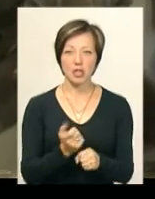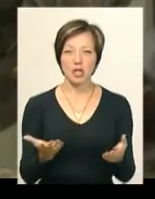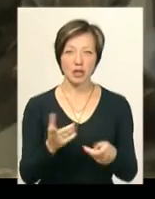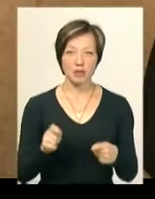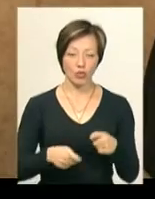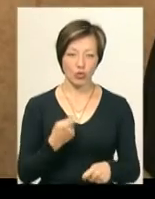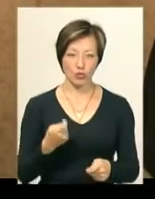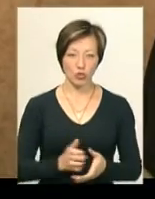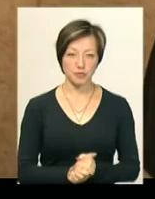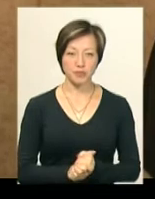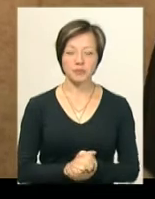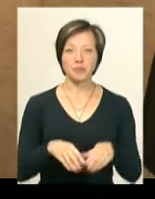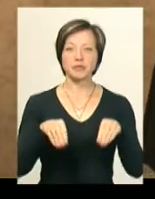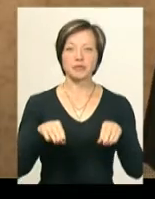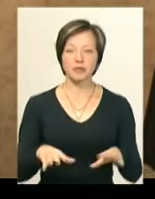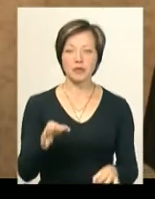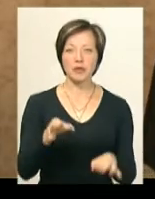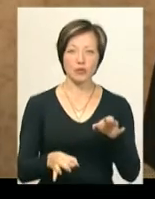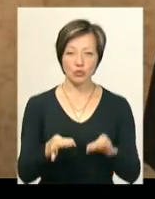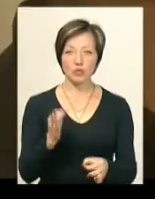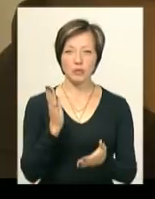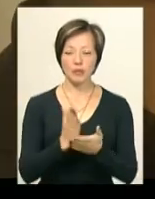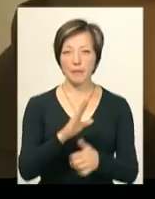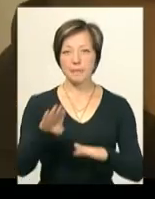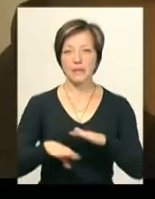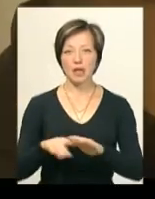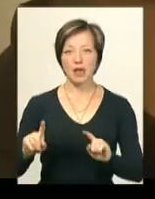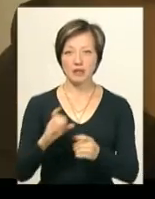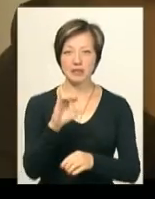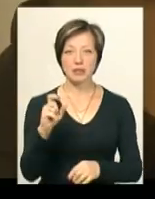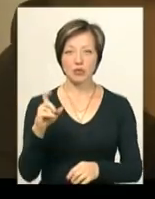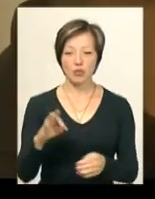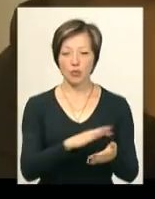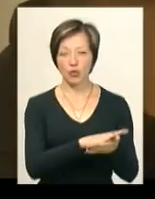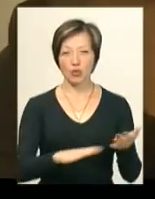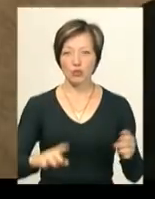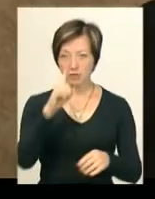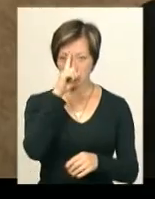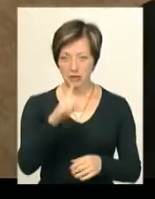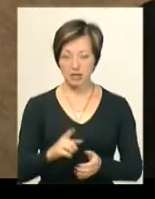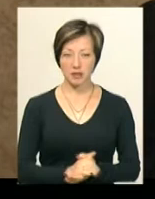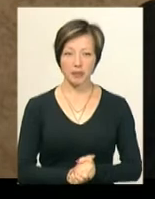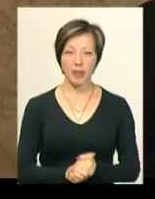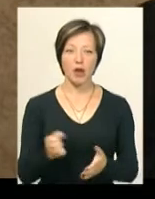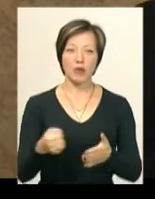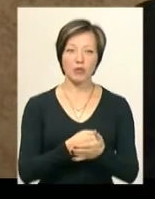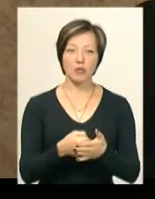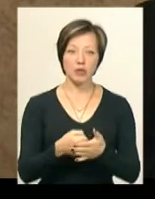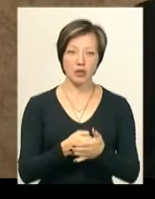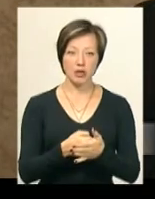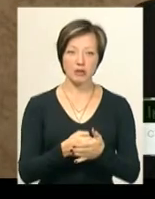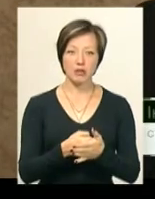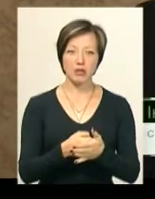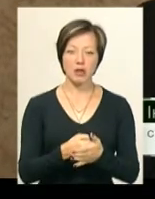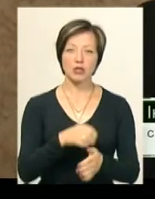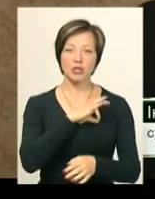справопорушення. Рішенням суду Роман Миколаїв перебуватиме під арештом у СІЗО впродовж найближчого місяця. Якщо питання задоволюєте, строк приймання під вартою